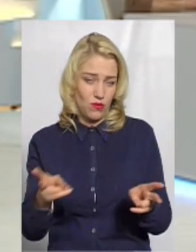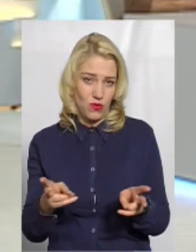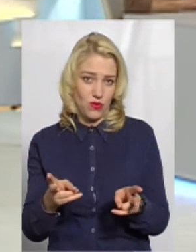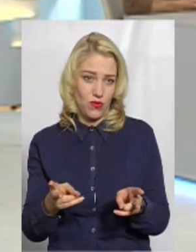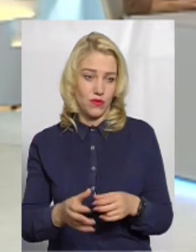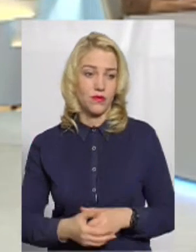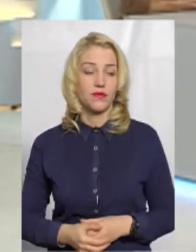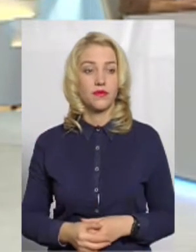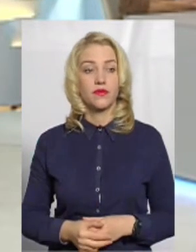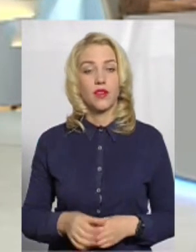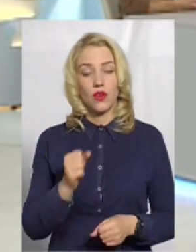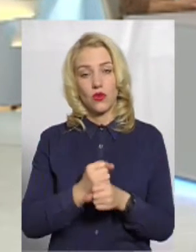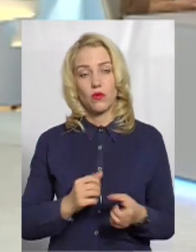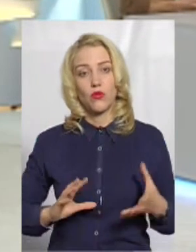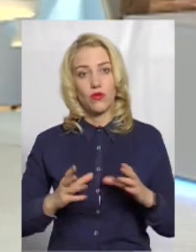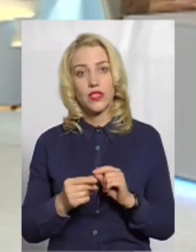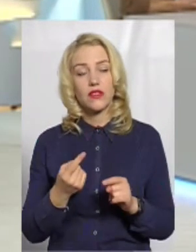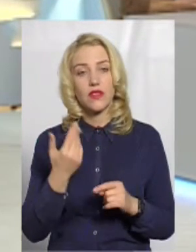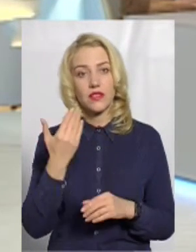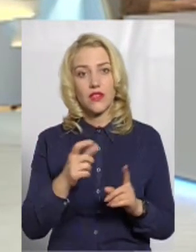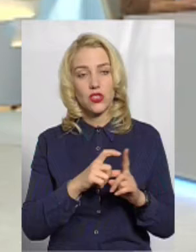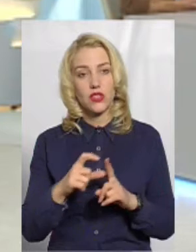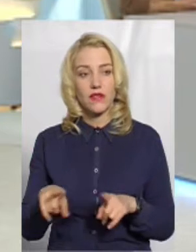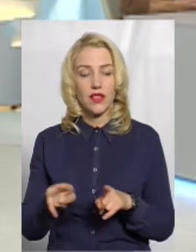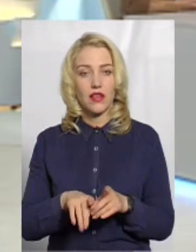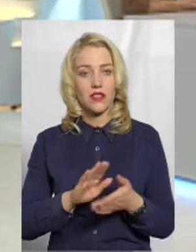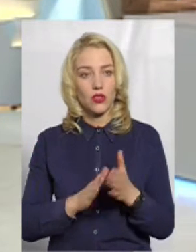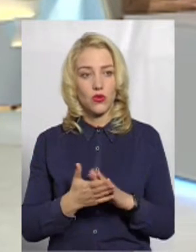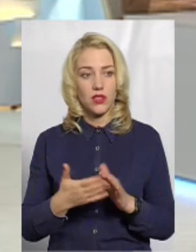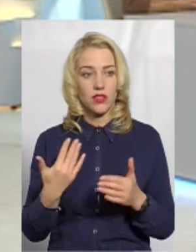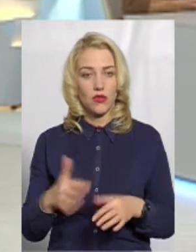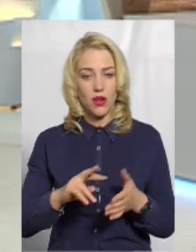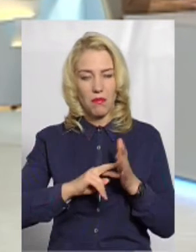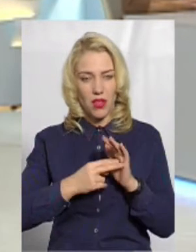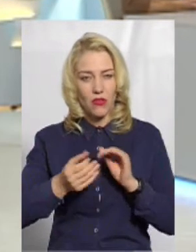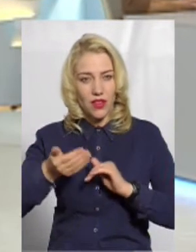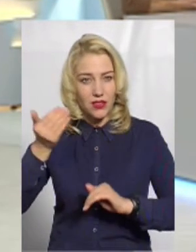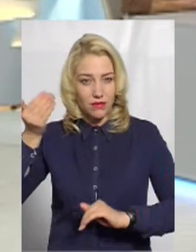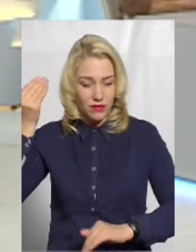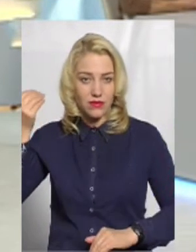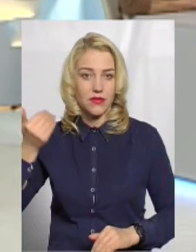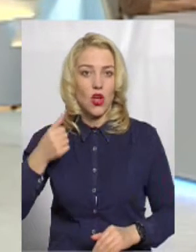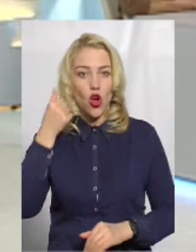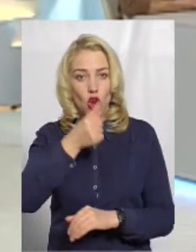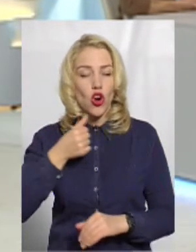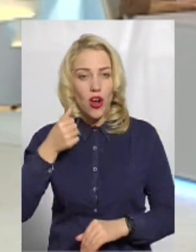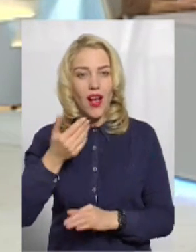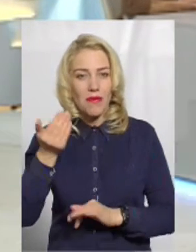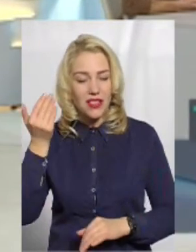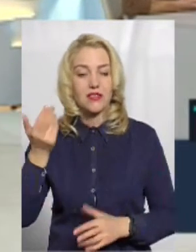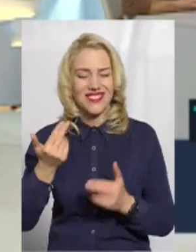в оренду. Роблю висновки з ваших селів, що така ситуація планувалася вже роками назад, Роками, так. Це все